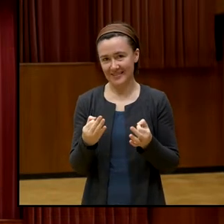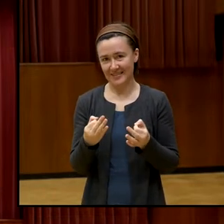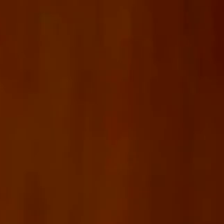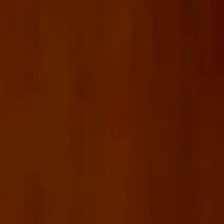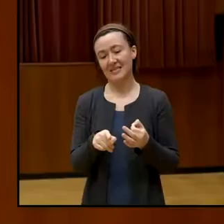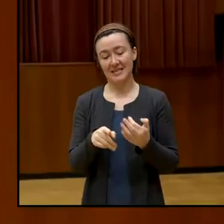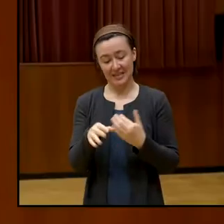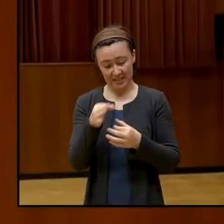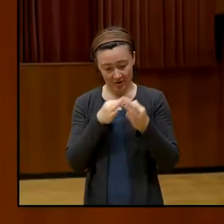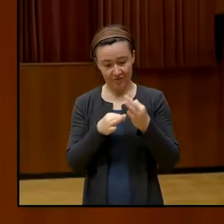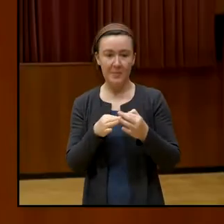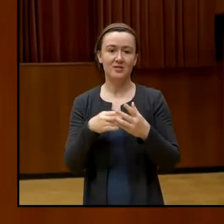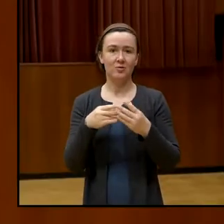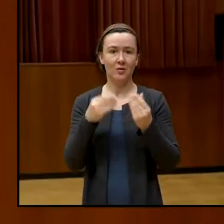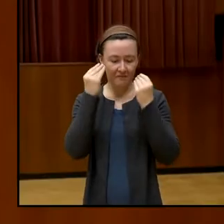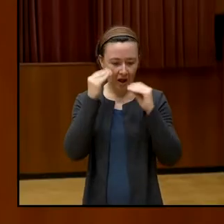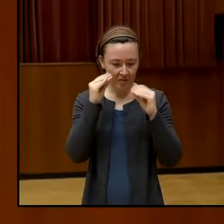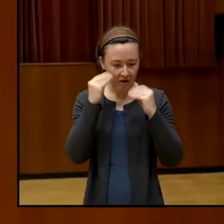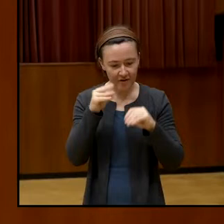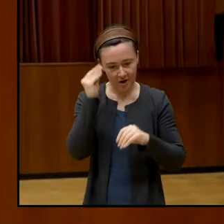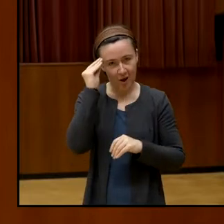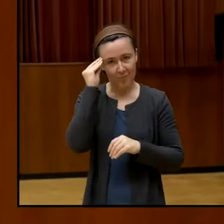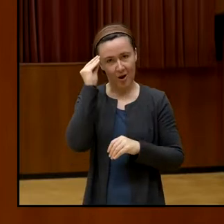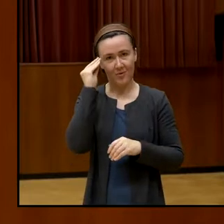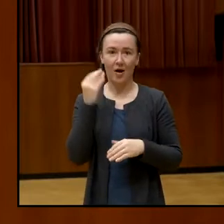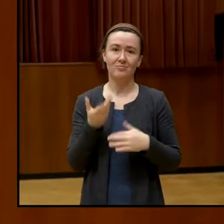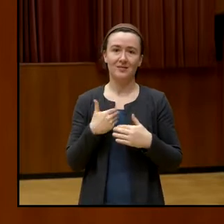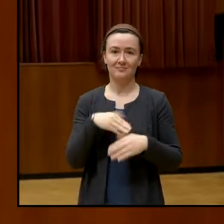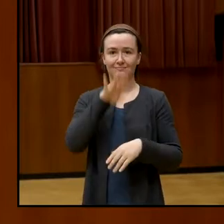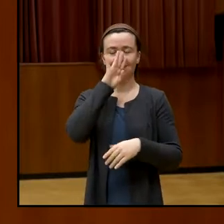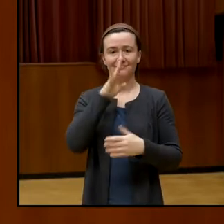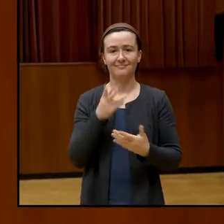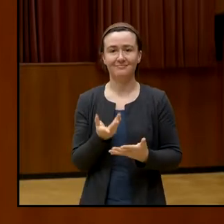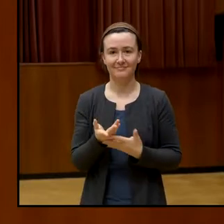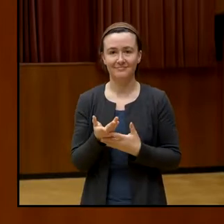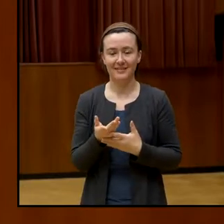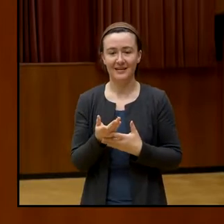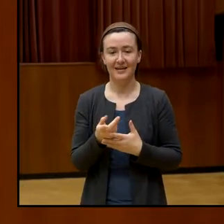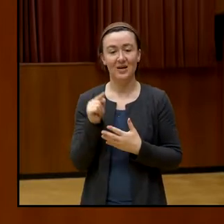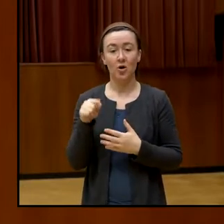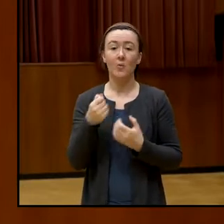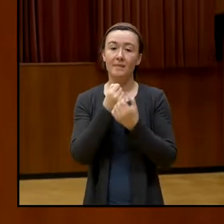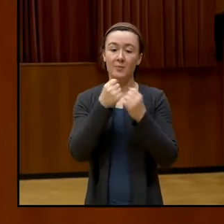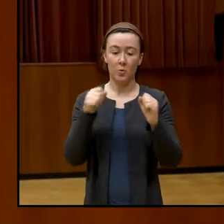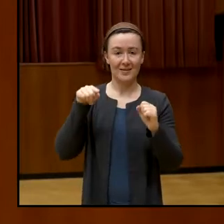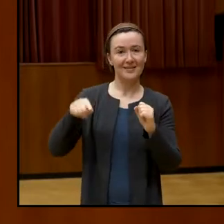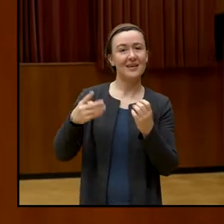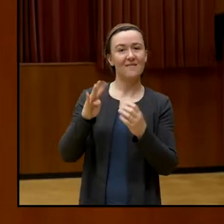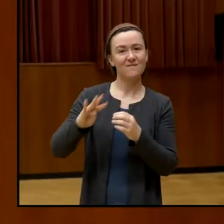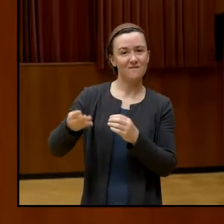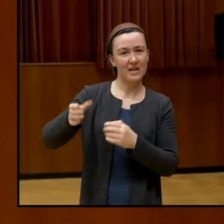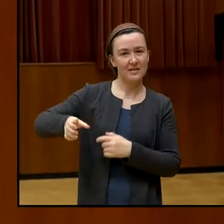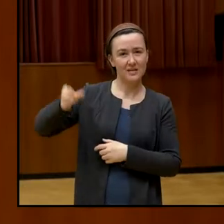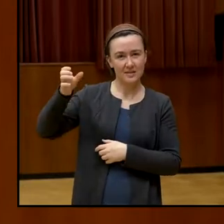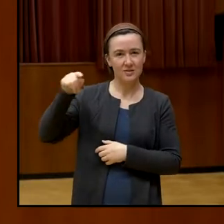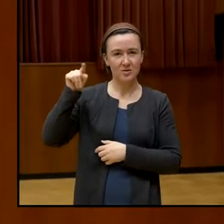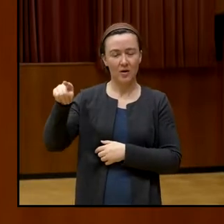aufzuhineinzufallen. Und gerade in der Demokratie ist diese vierte Säule enorm wichtig. Medien